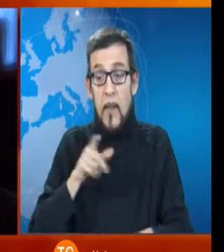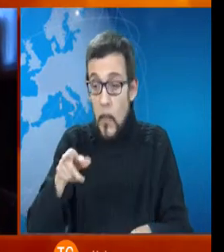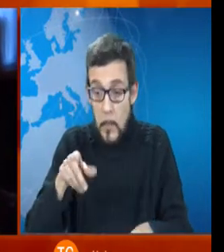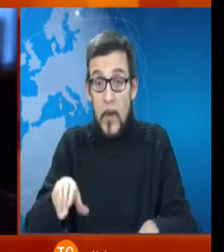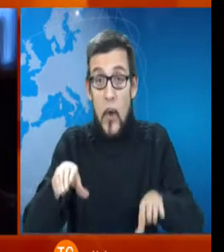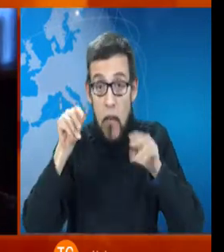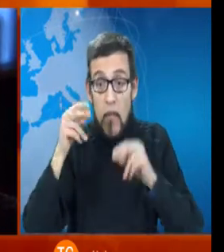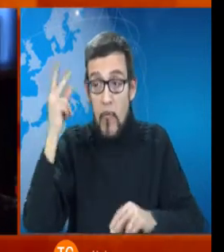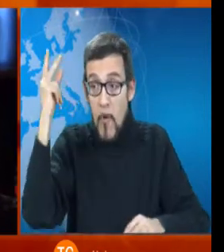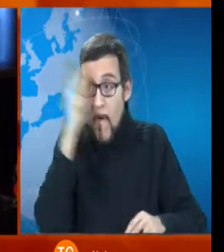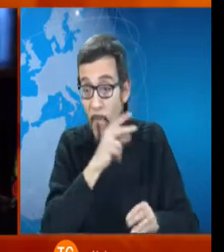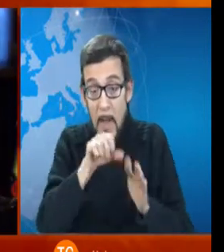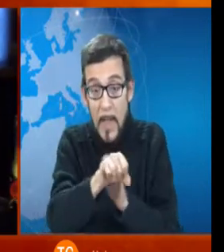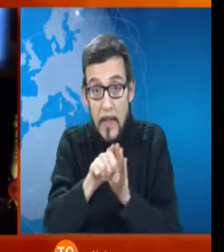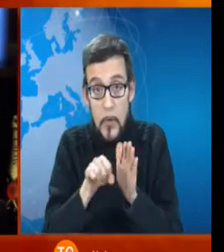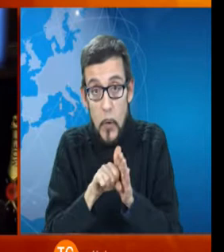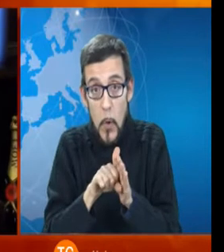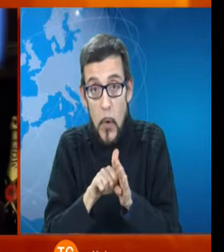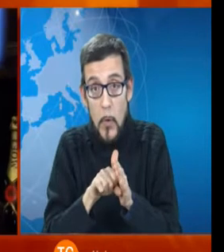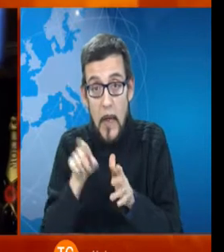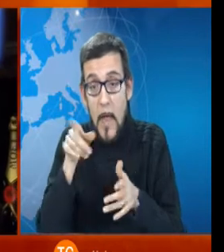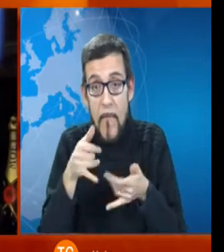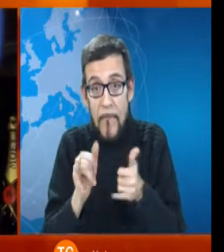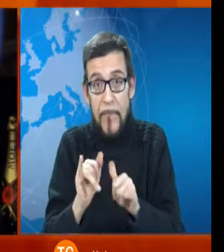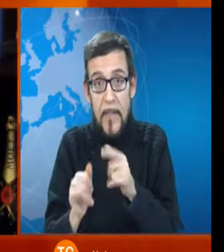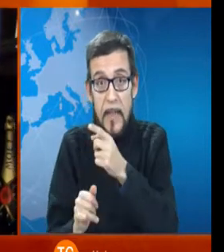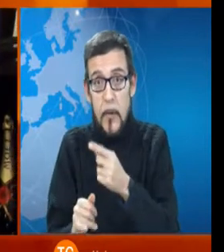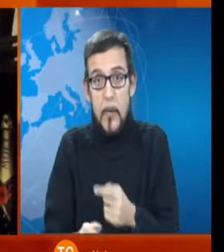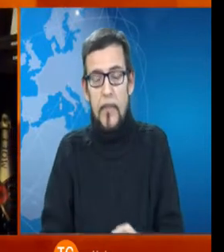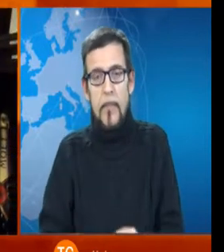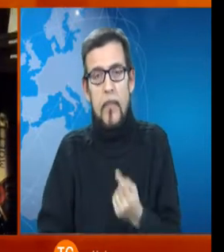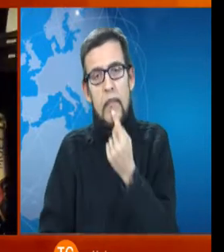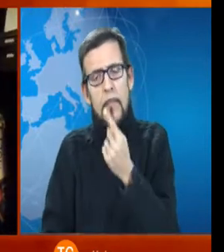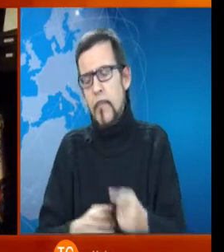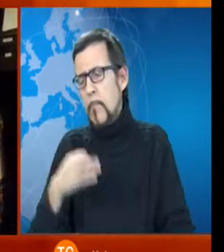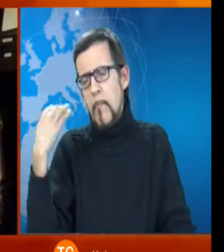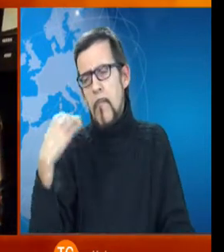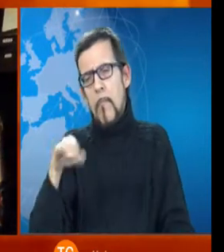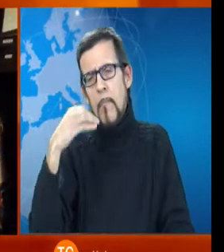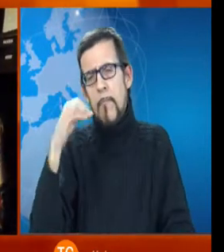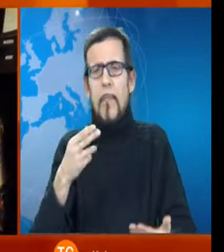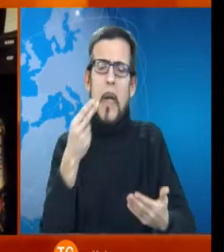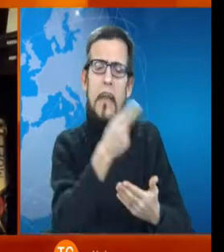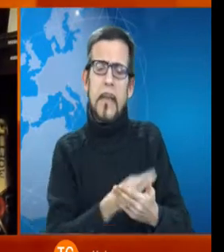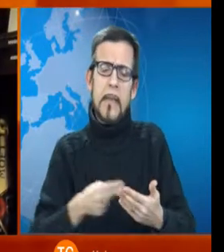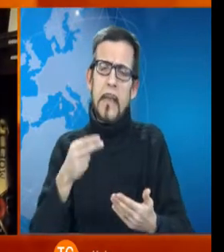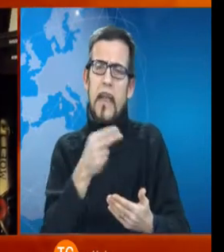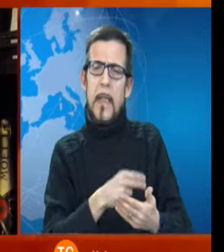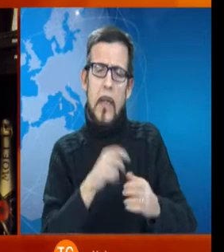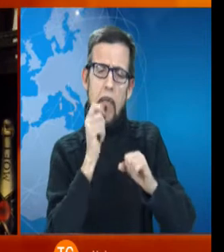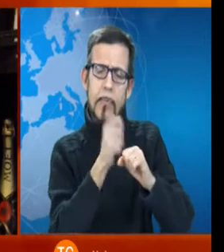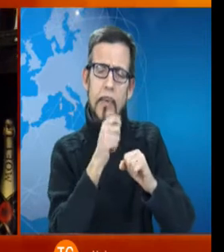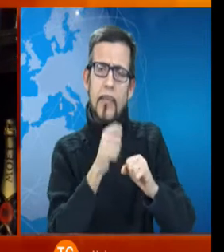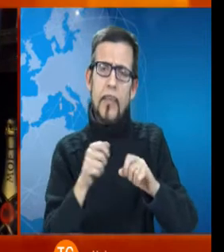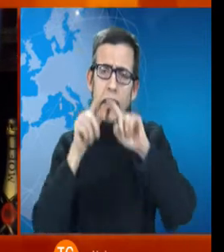perché Stefano che è figlio di un bravissimo disegnatore ed ebanista che ha bottega nel